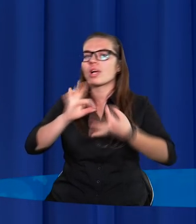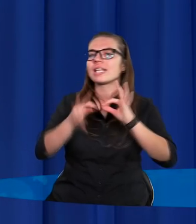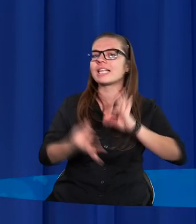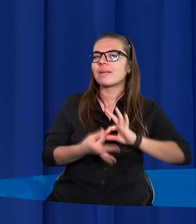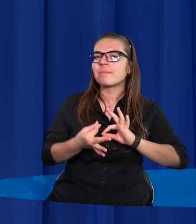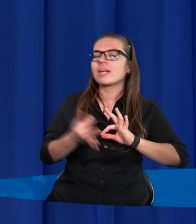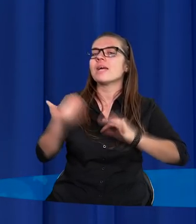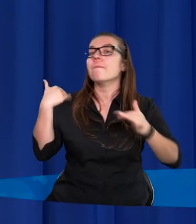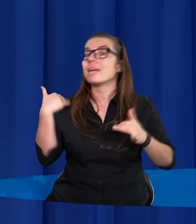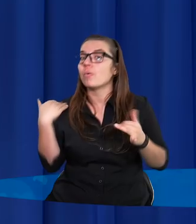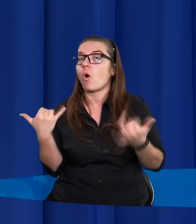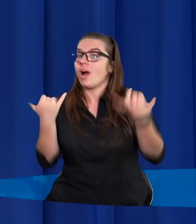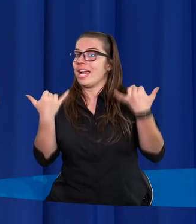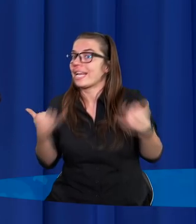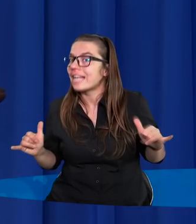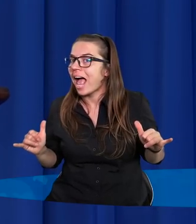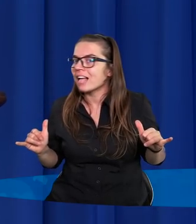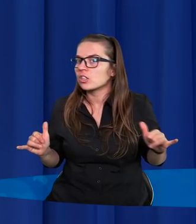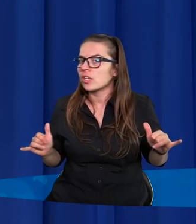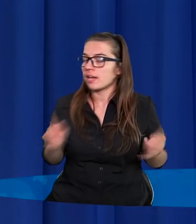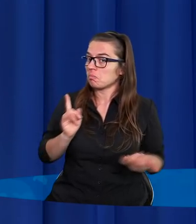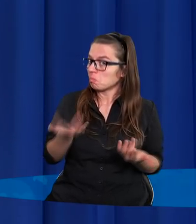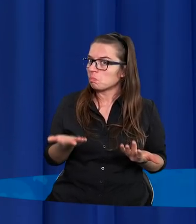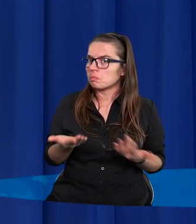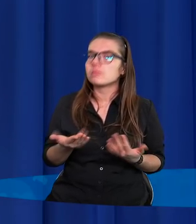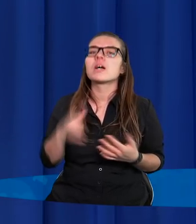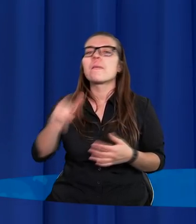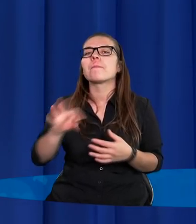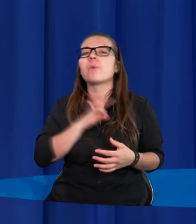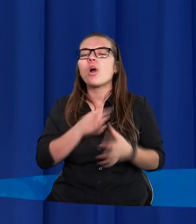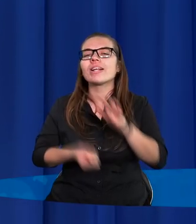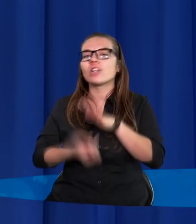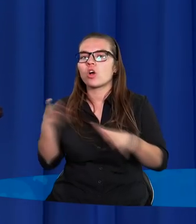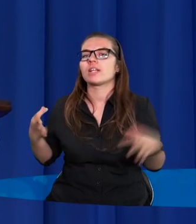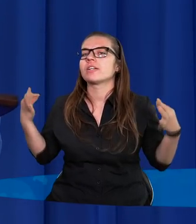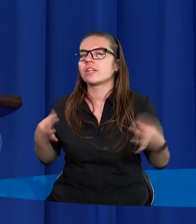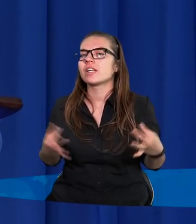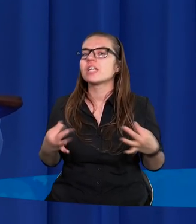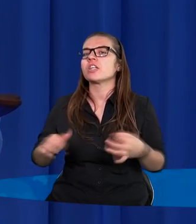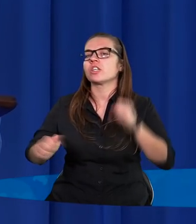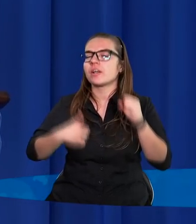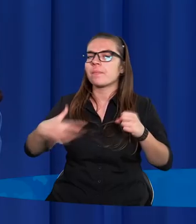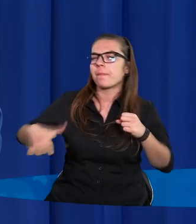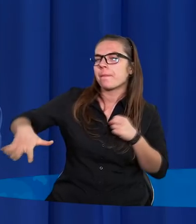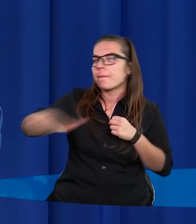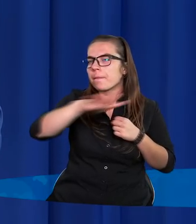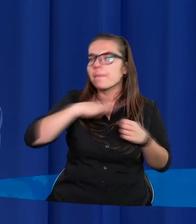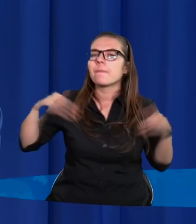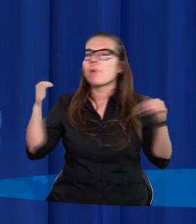było inaczej? Moi drodzy, dzisiaj, żebyście mogli